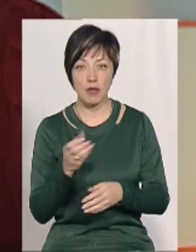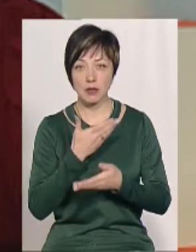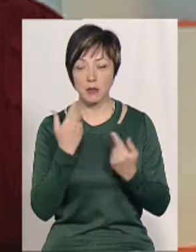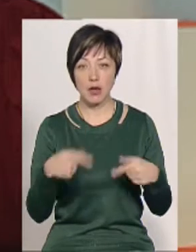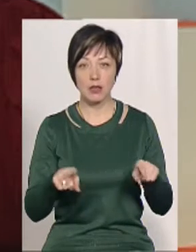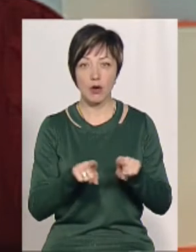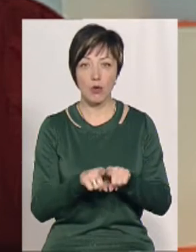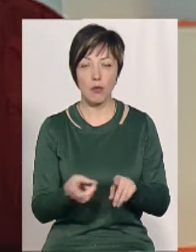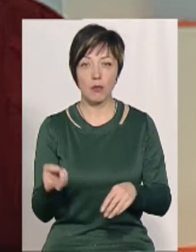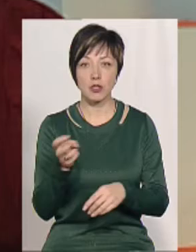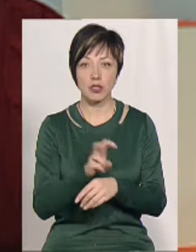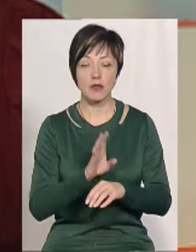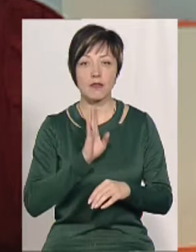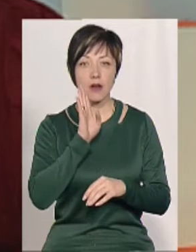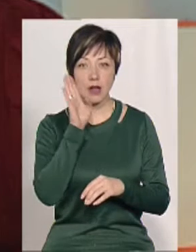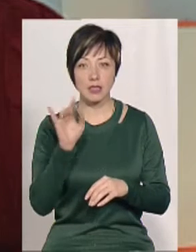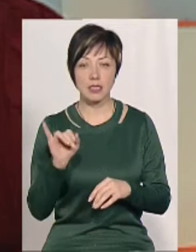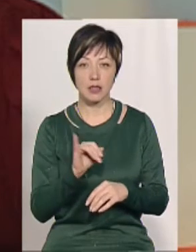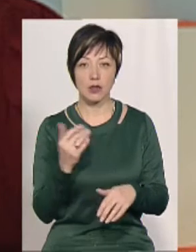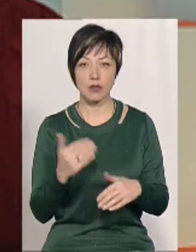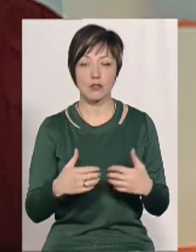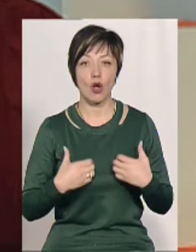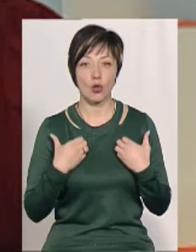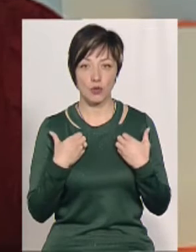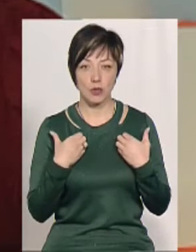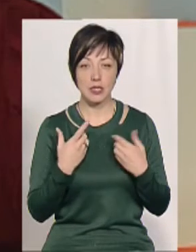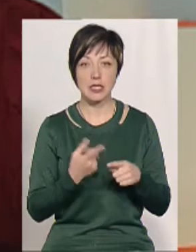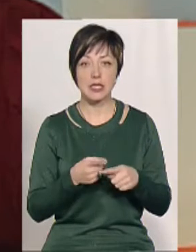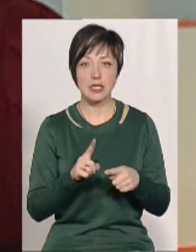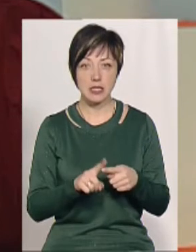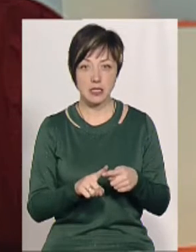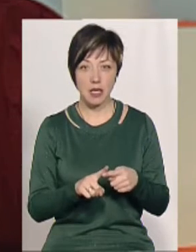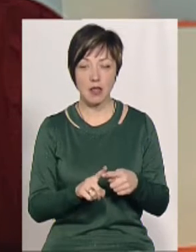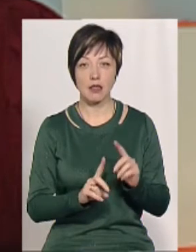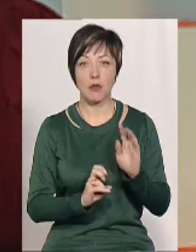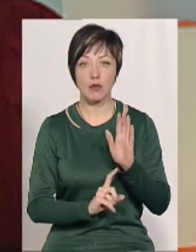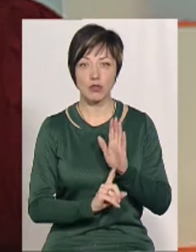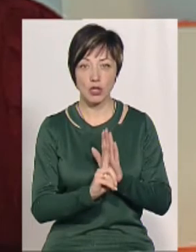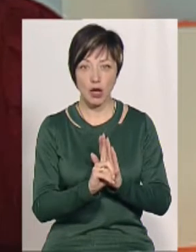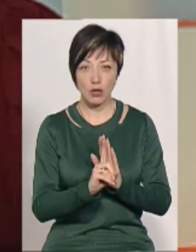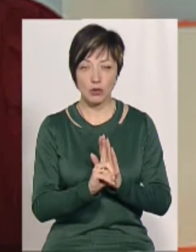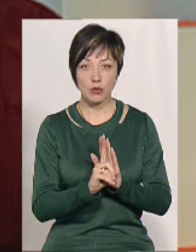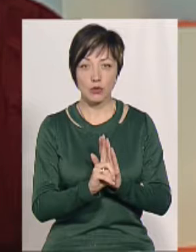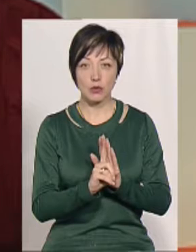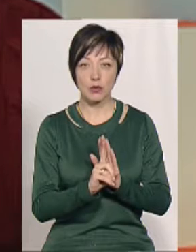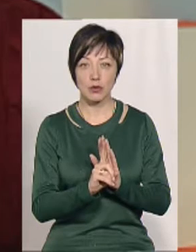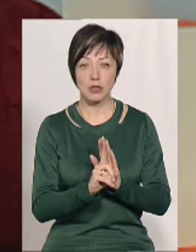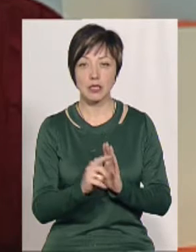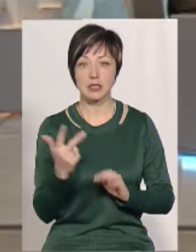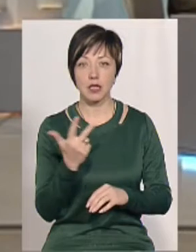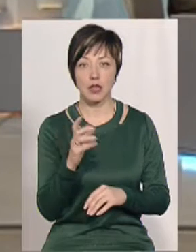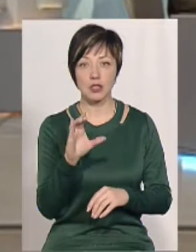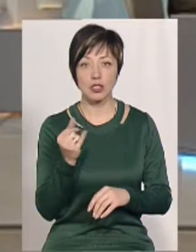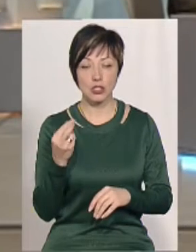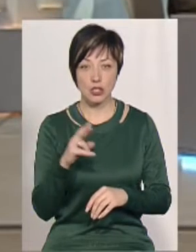Нема такого, щоб ми прийшли вранці і вжахнулися. Це от на початку, там, скажімо, почалося це з 3